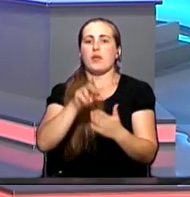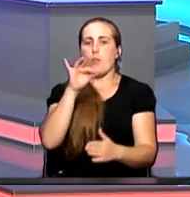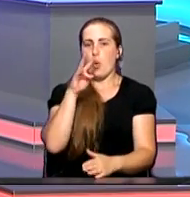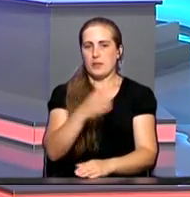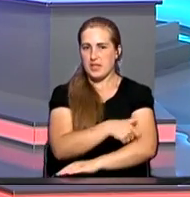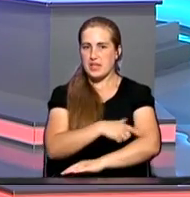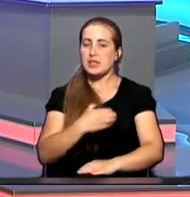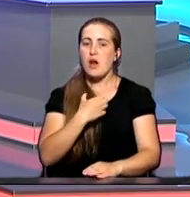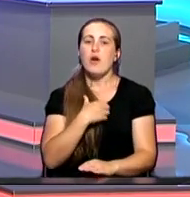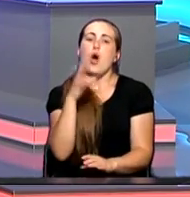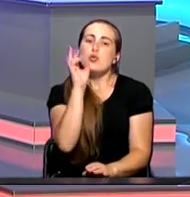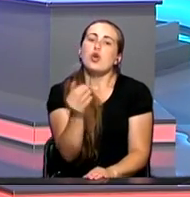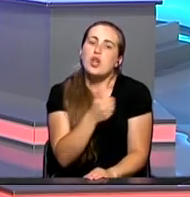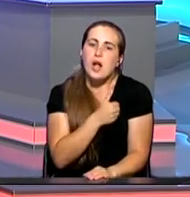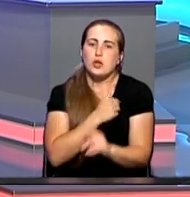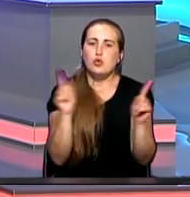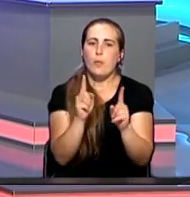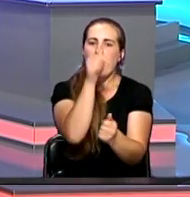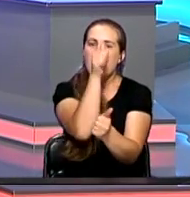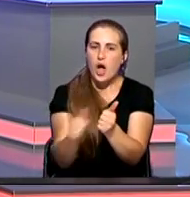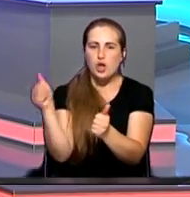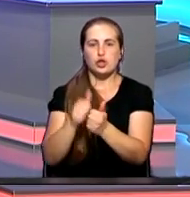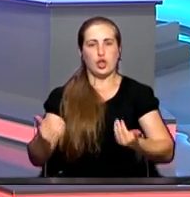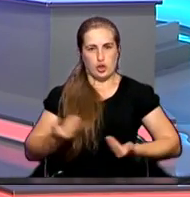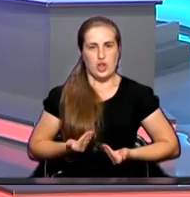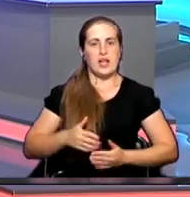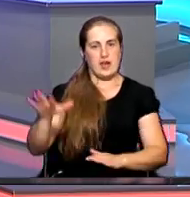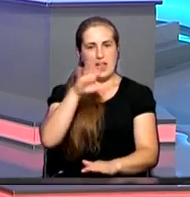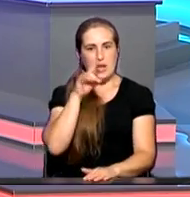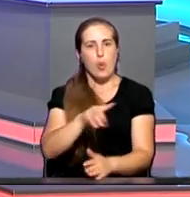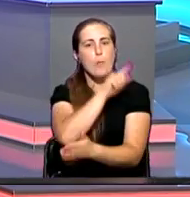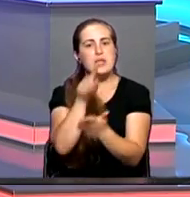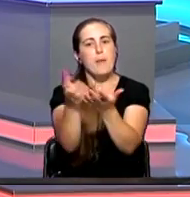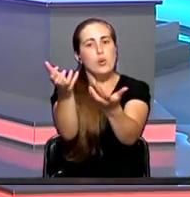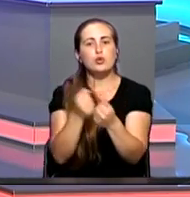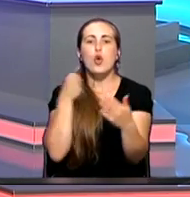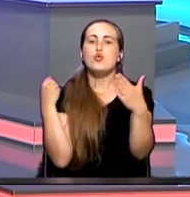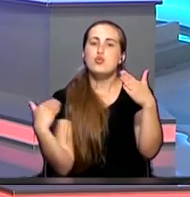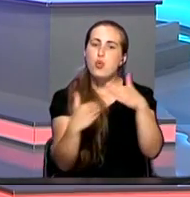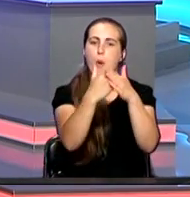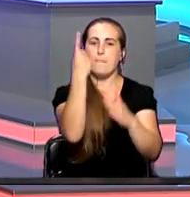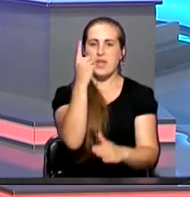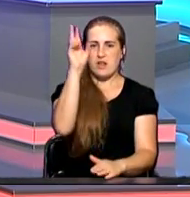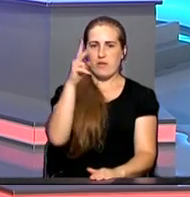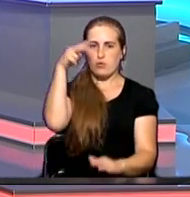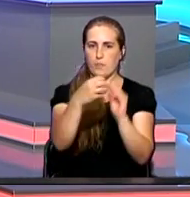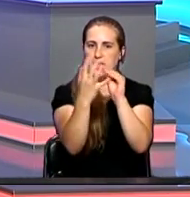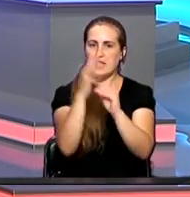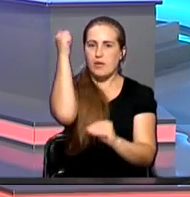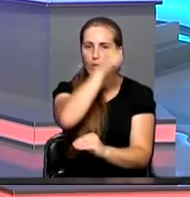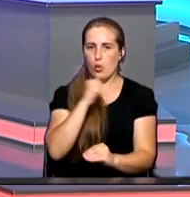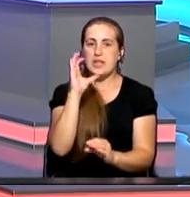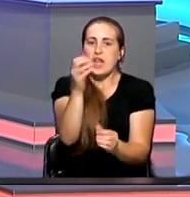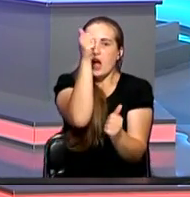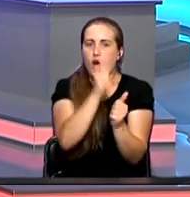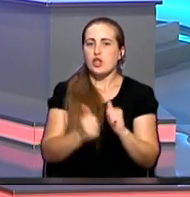страхования. Желательно, чтобы каждый житель Республики Крым получил полис до 1 января 2015 года. С каждой неделей